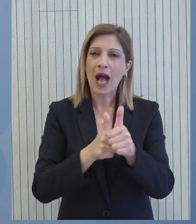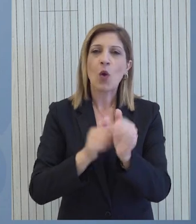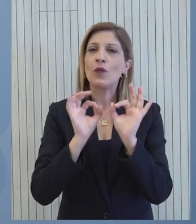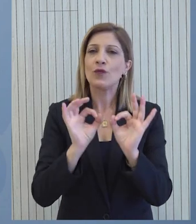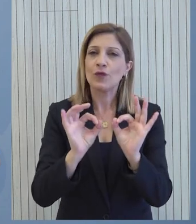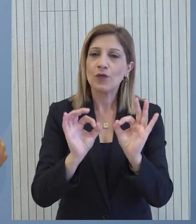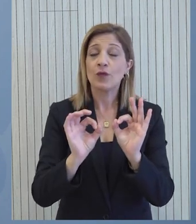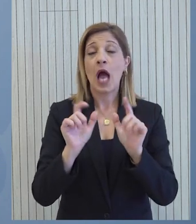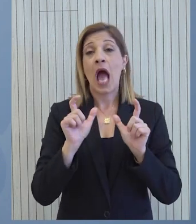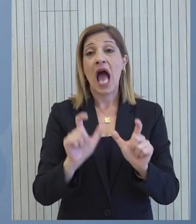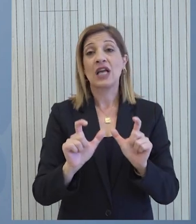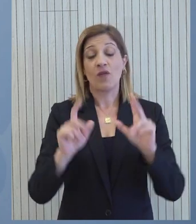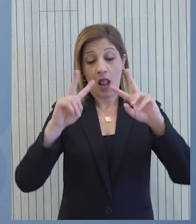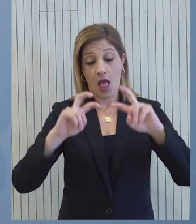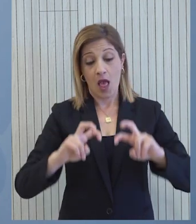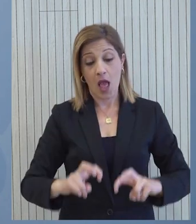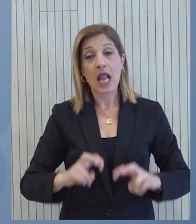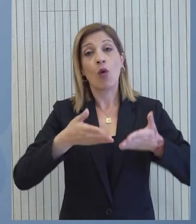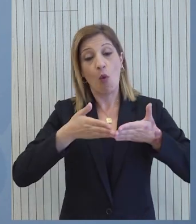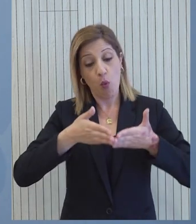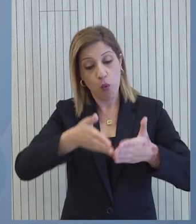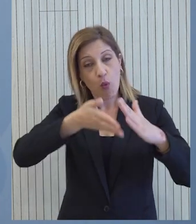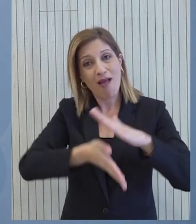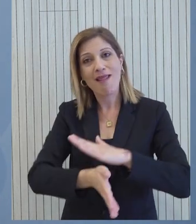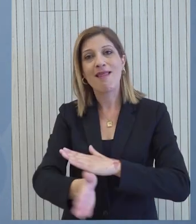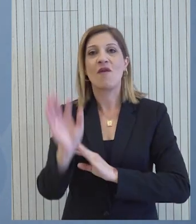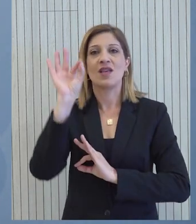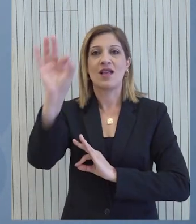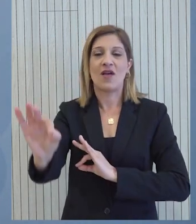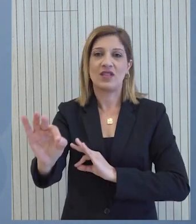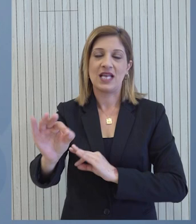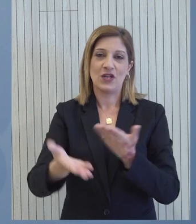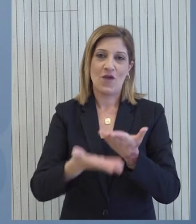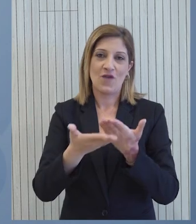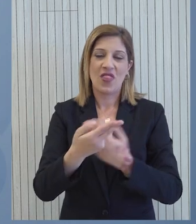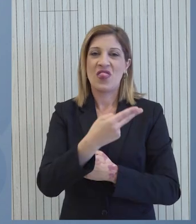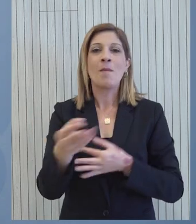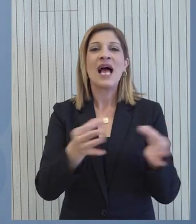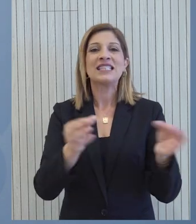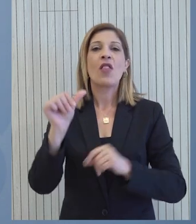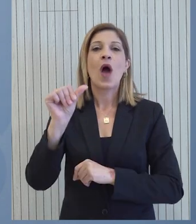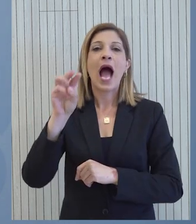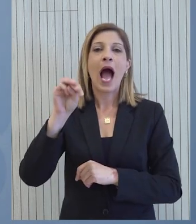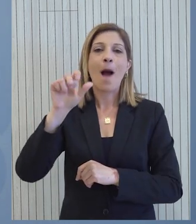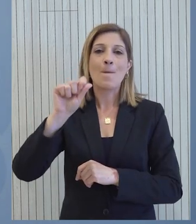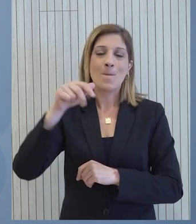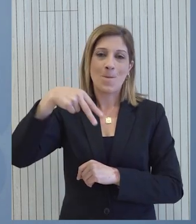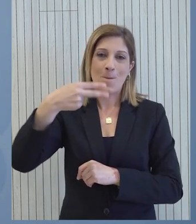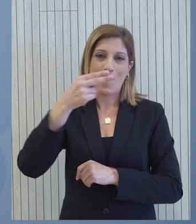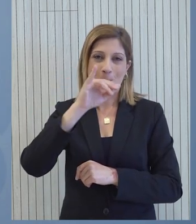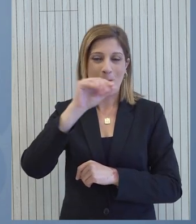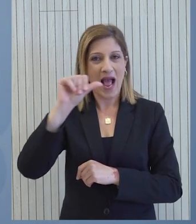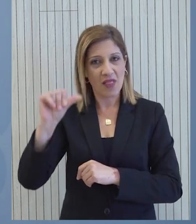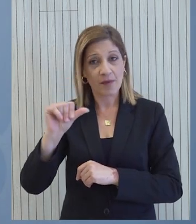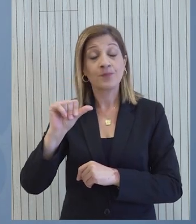βάσει του ασφαλούς μηχανισμού ελέγχου και αναχώρησης που έχει συσταθεί στο πλαίσιο του σχεδίου αμαλθία. Με βάση επίσης τα ον